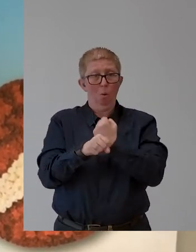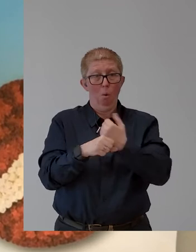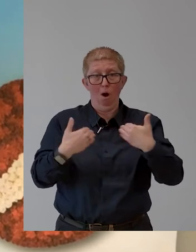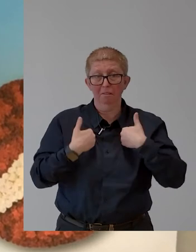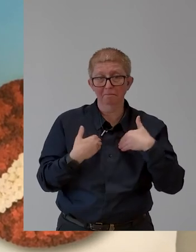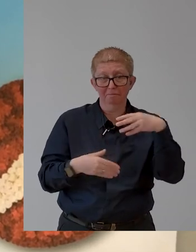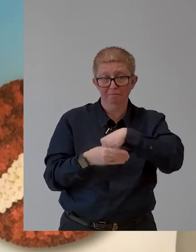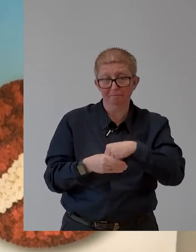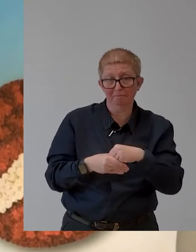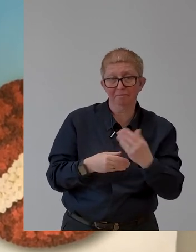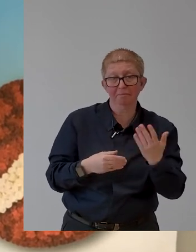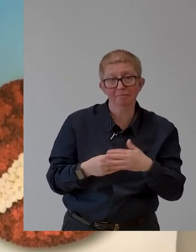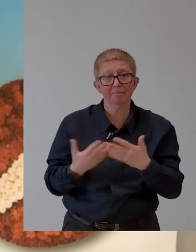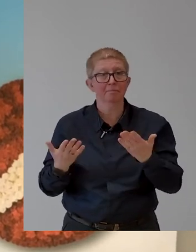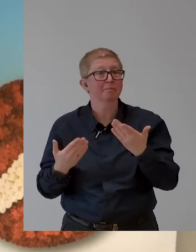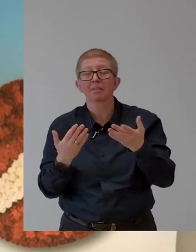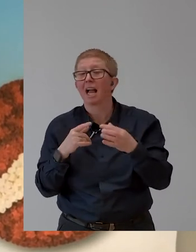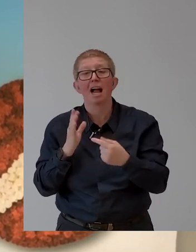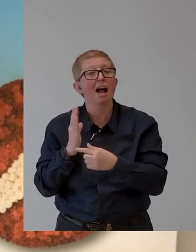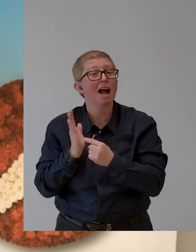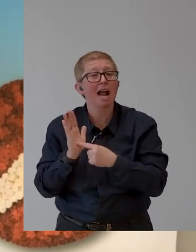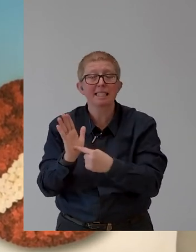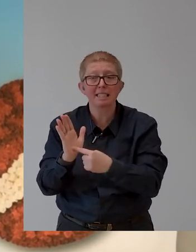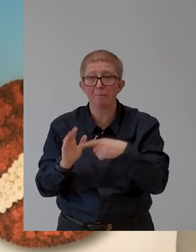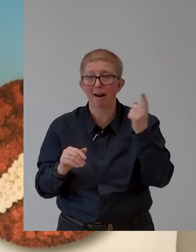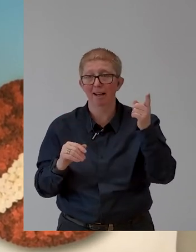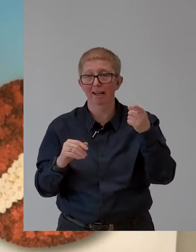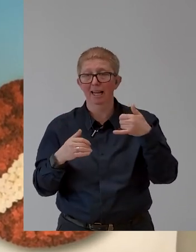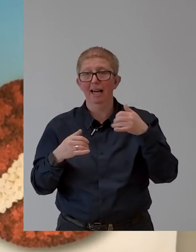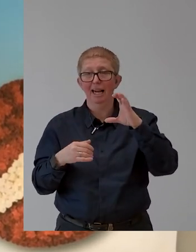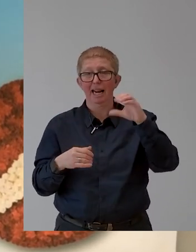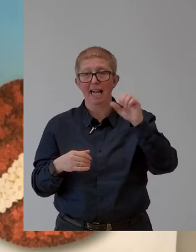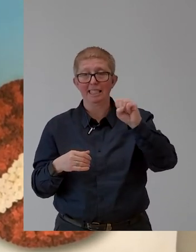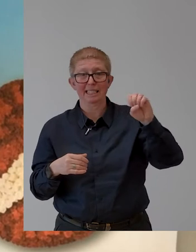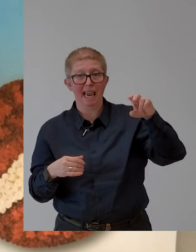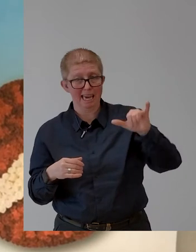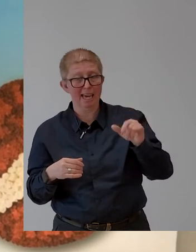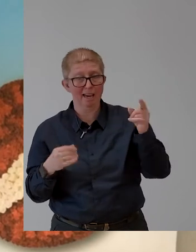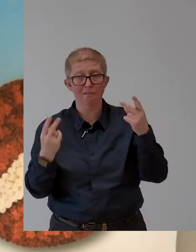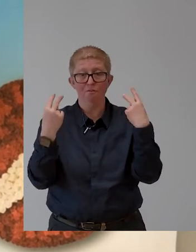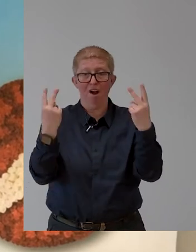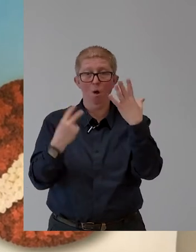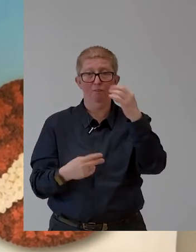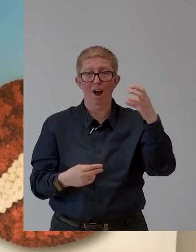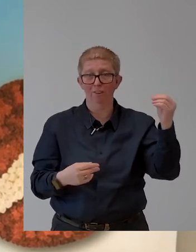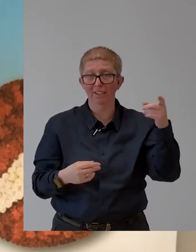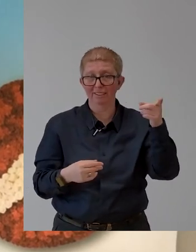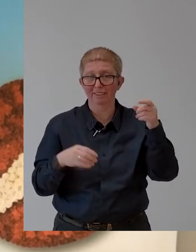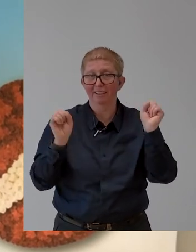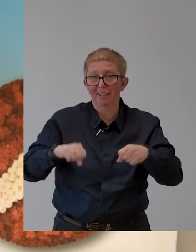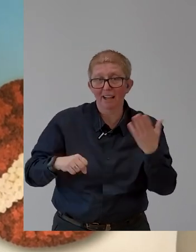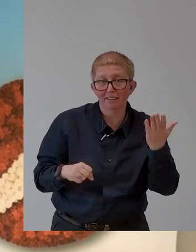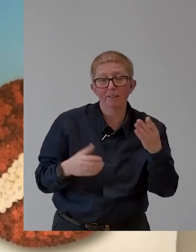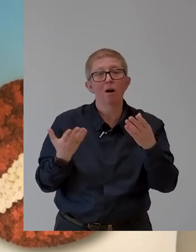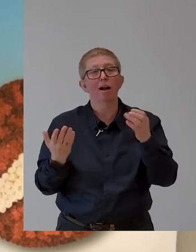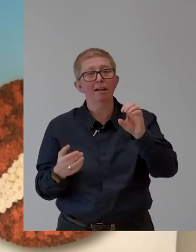personalities like Martin Essel. So, it is, it was only natural, let me say, or let me phrase